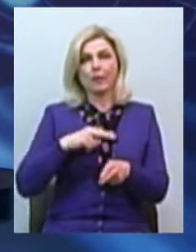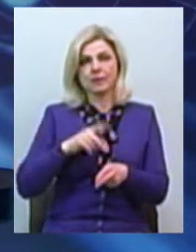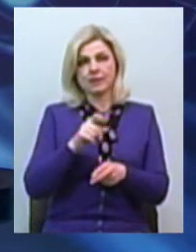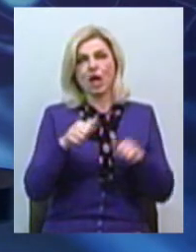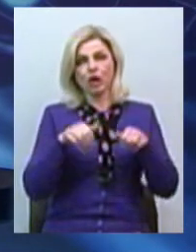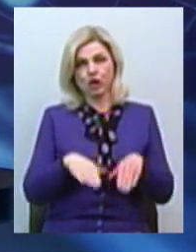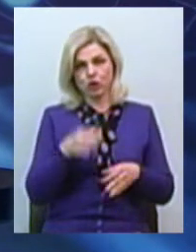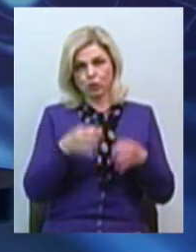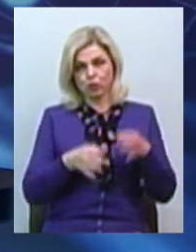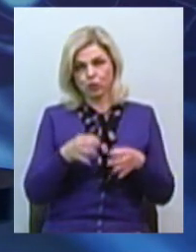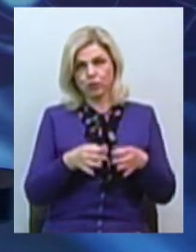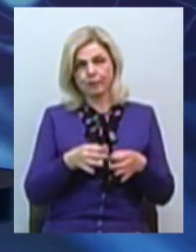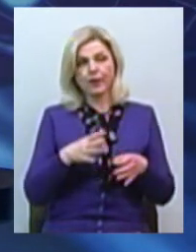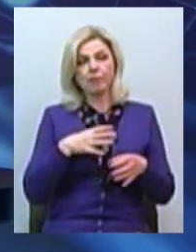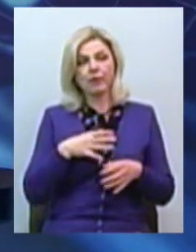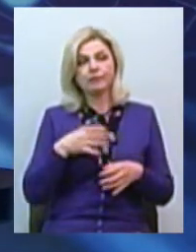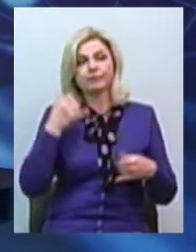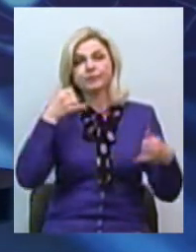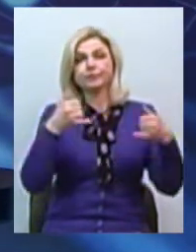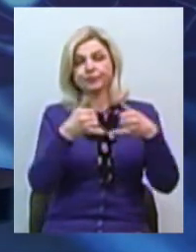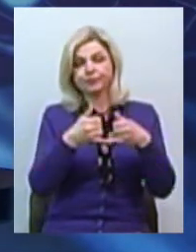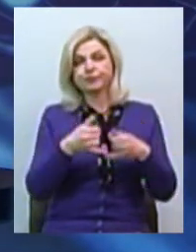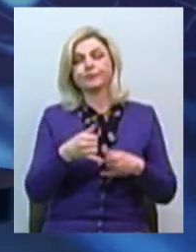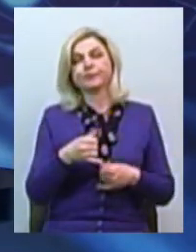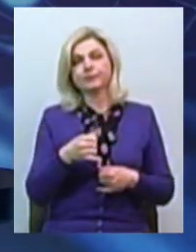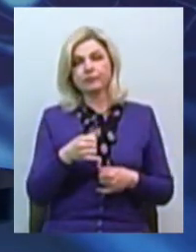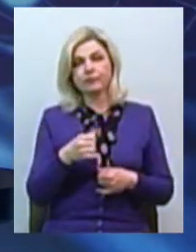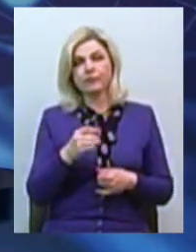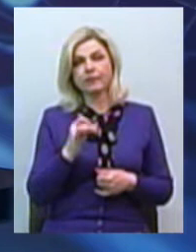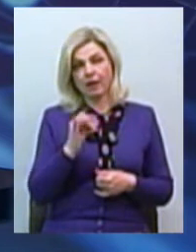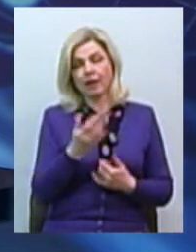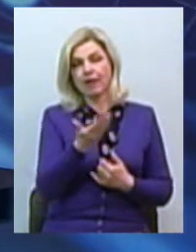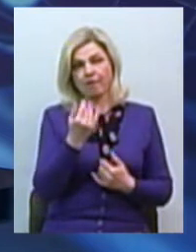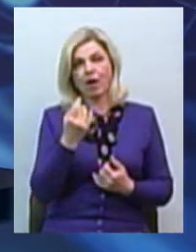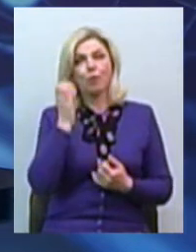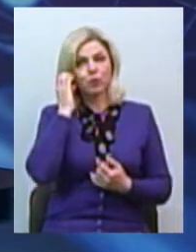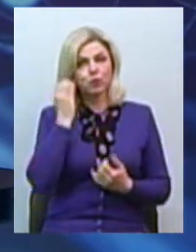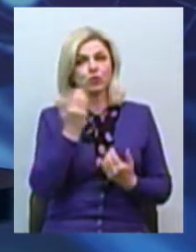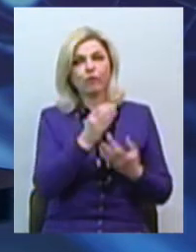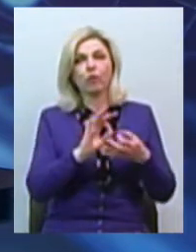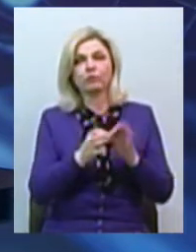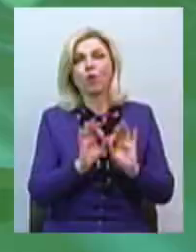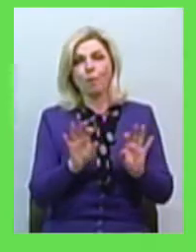суду. Ми зв'язали з Олександром Ухмановським телефоном і давайте послухаємо його коментар.